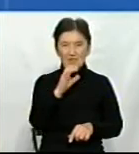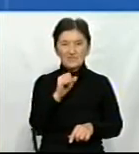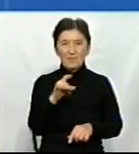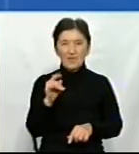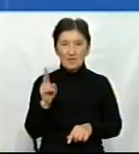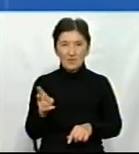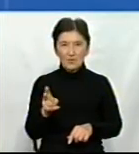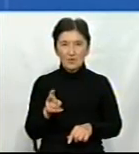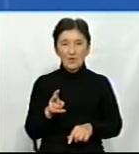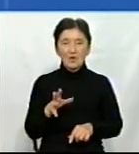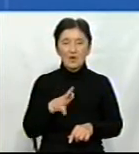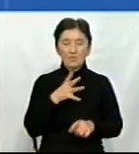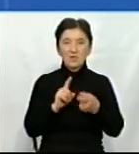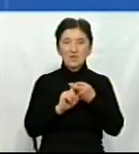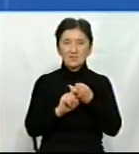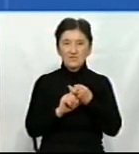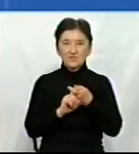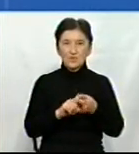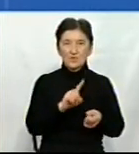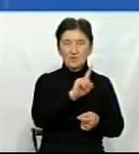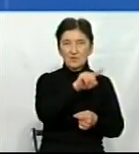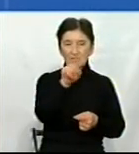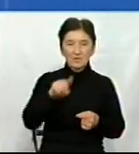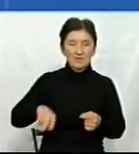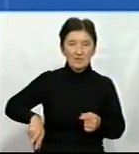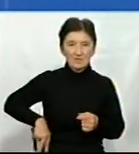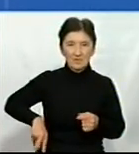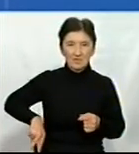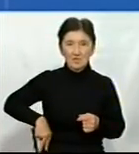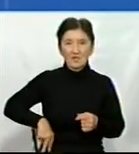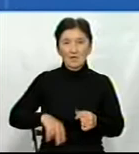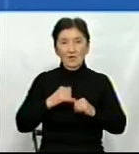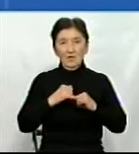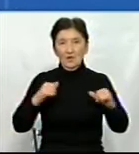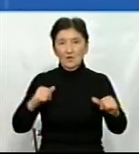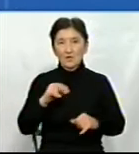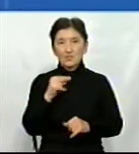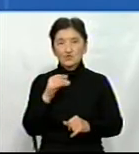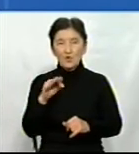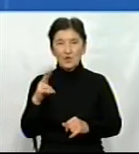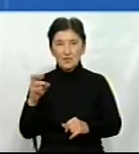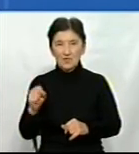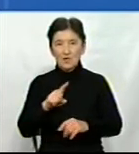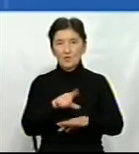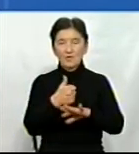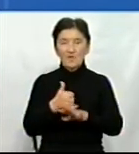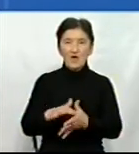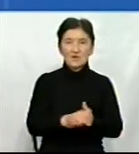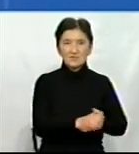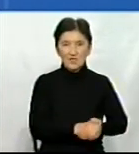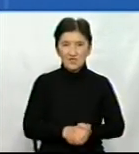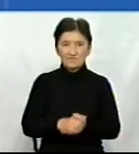Через Zoom-зв'язок була з нами на зв'язку директорка департаменту агропромислового розвитку Марія Чорна, голова Асоціації